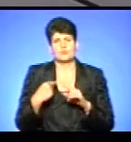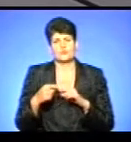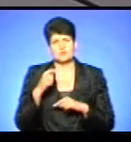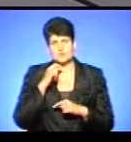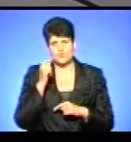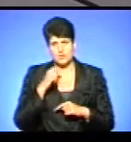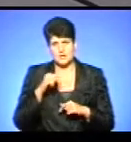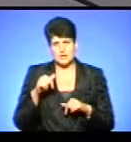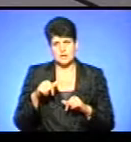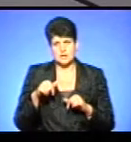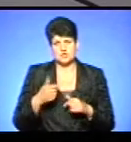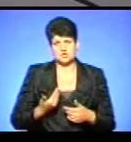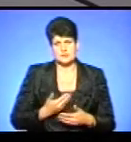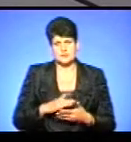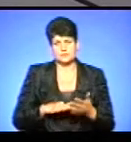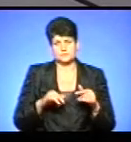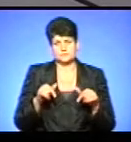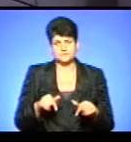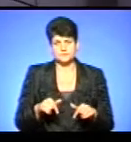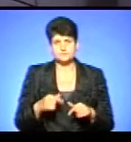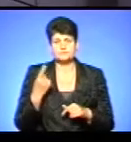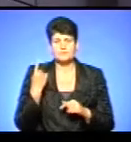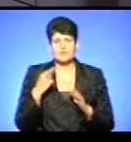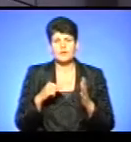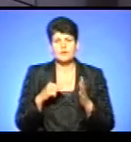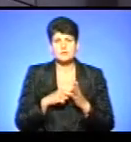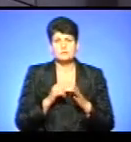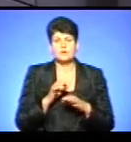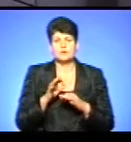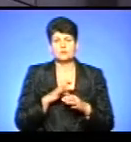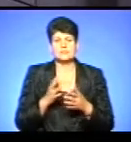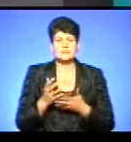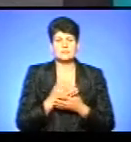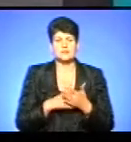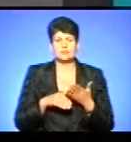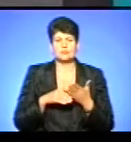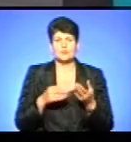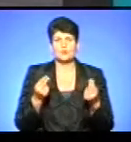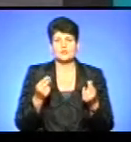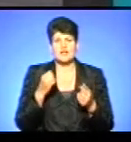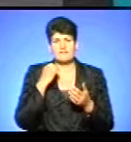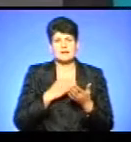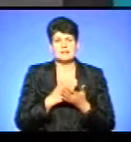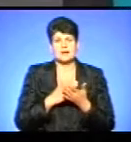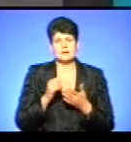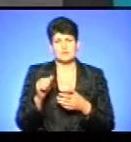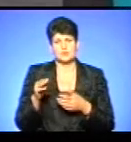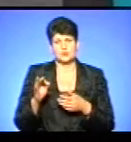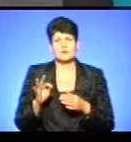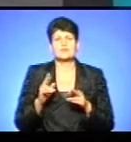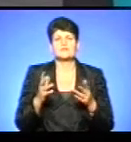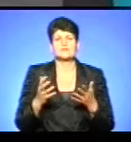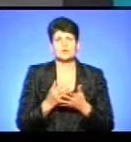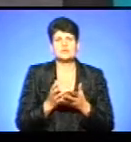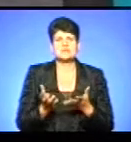в Україні вже жити далі. Одна із цілей цього проєкту була зібрати допомогу, кошти ветеранам АТО. Як вам вдалося